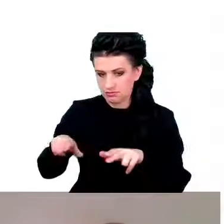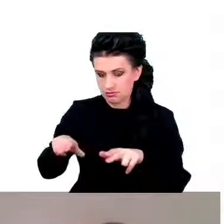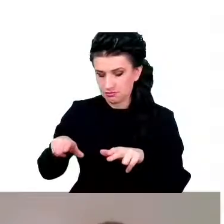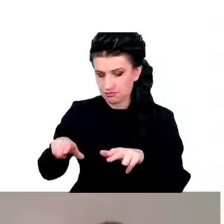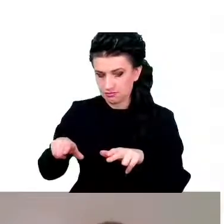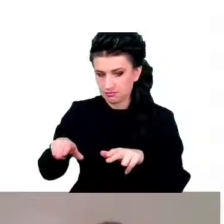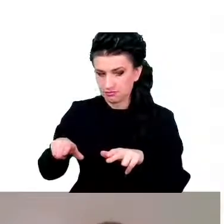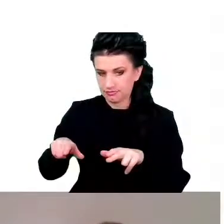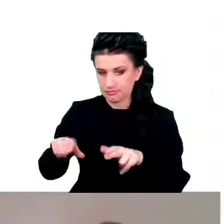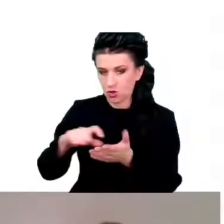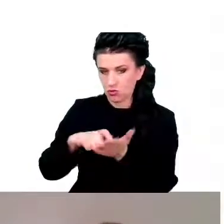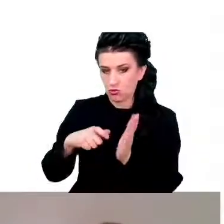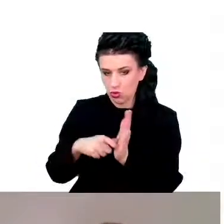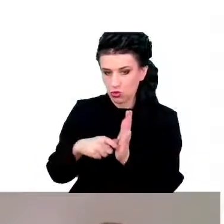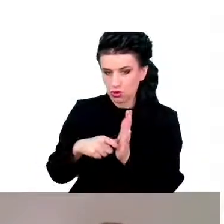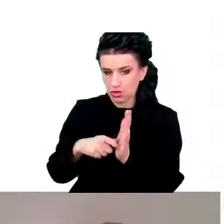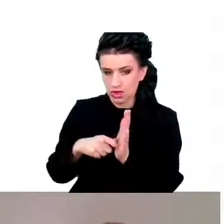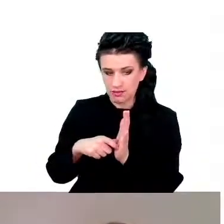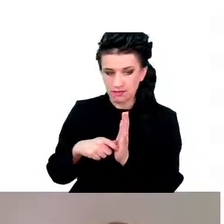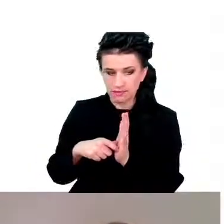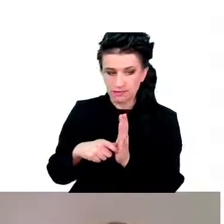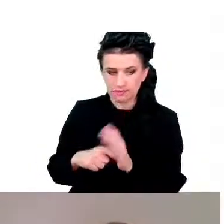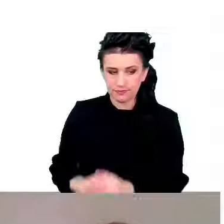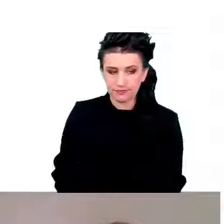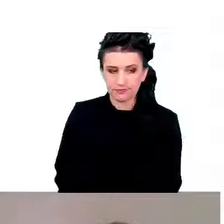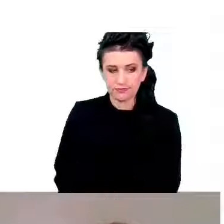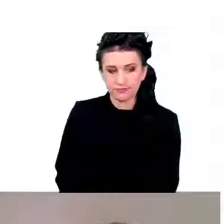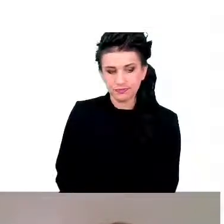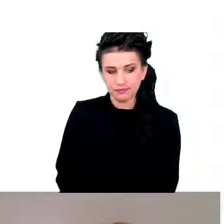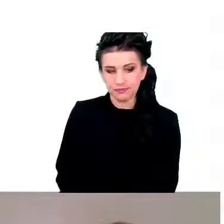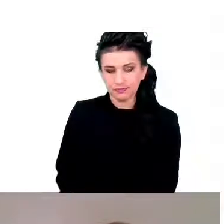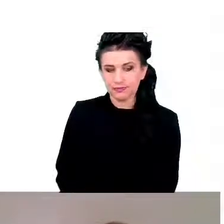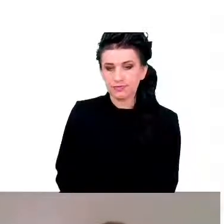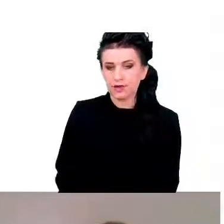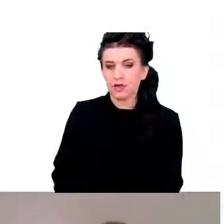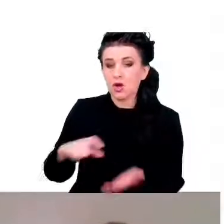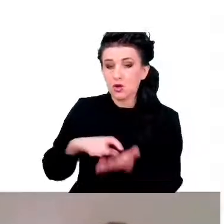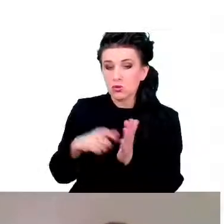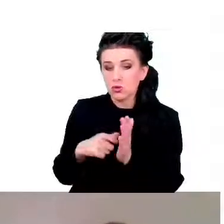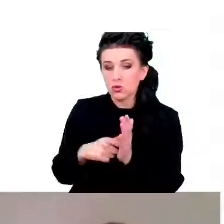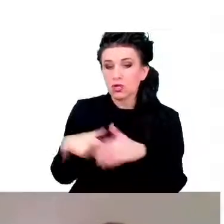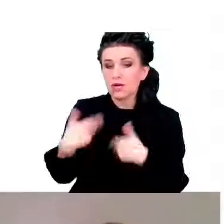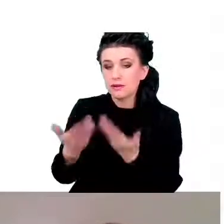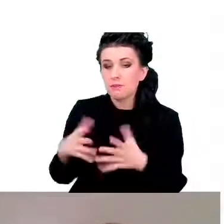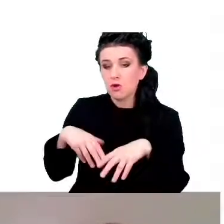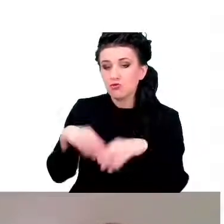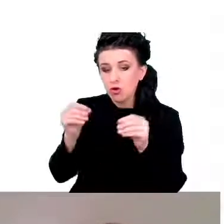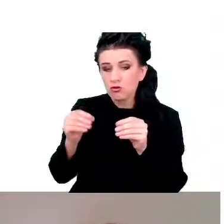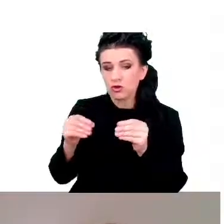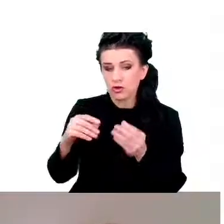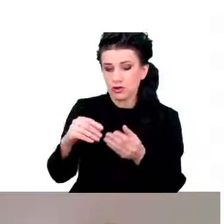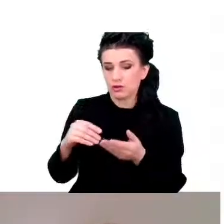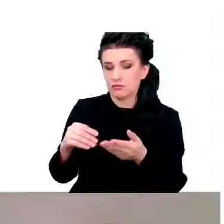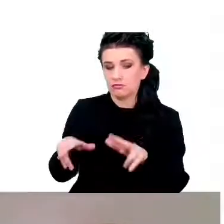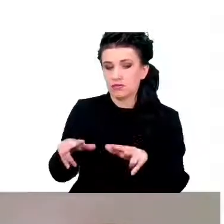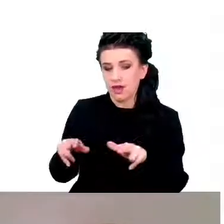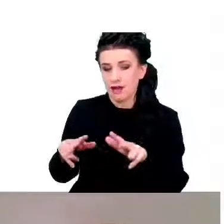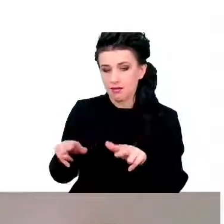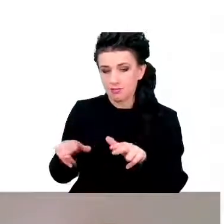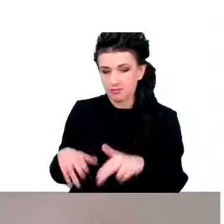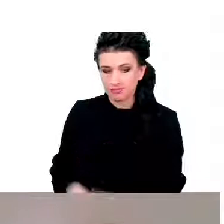komórkę, w nowotwór, w komórkę, która da początek nowotworowi, tak?